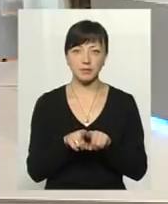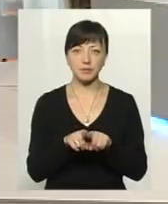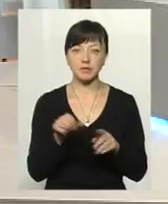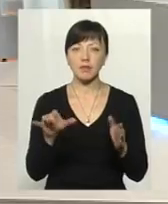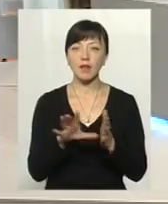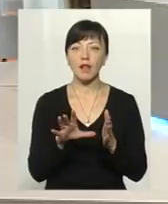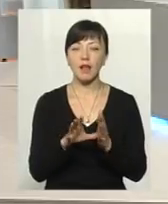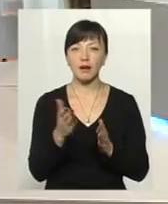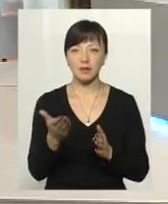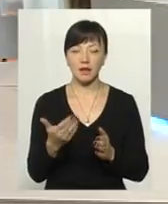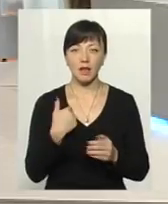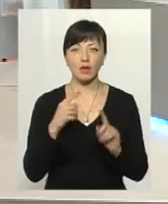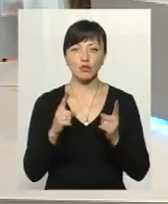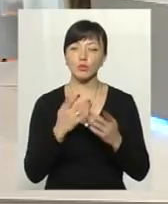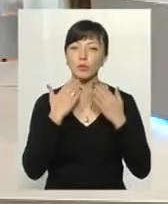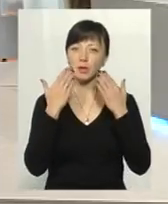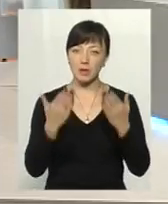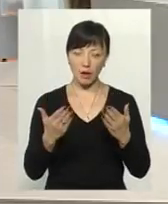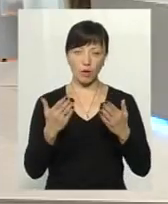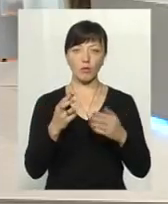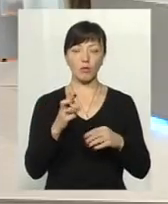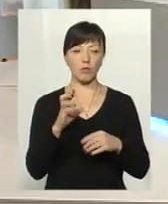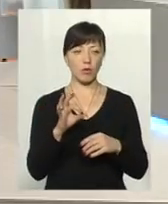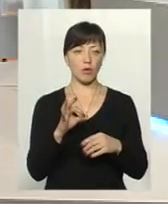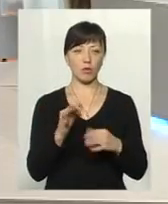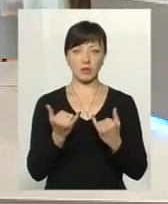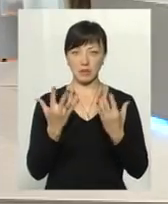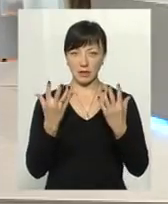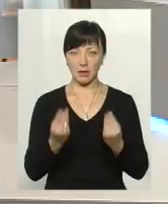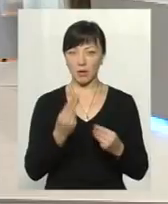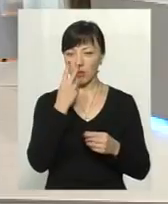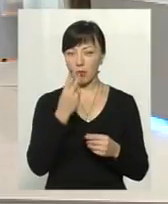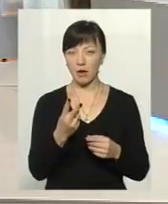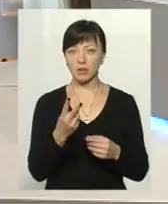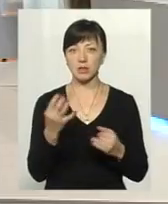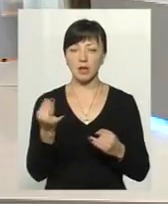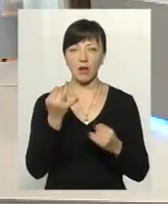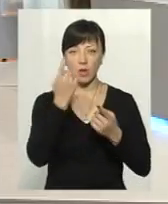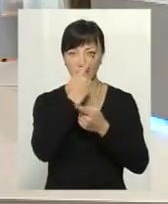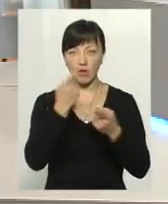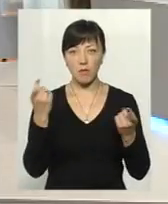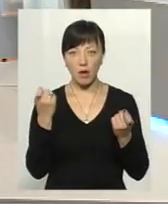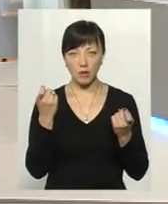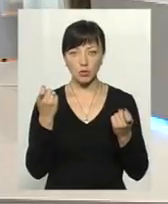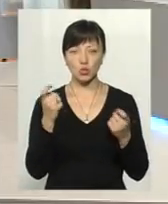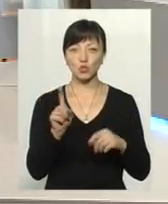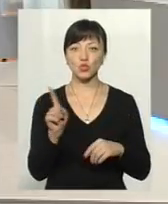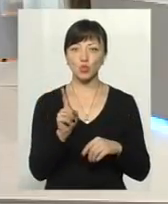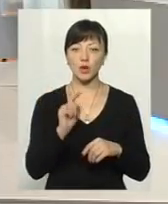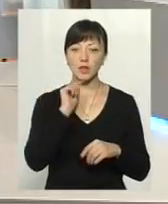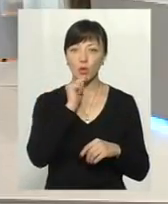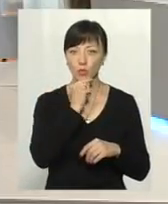електрика? Я чому про це запитую? Тому що буквально на днях я побачила таку цікаву інформацію, що